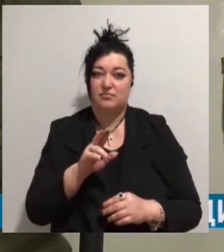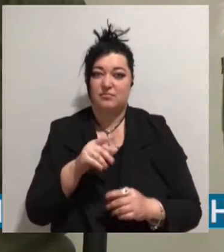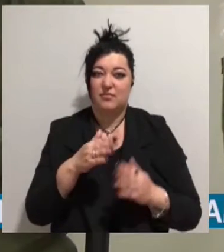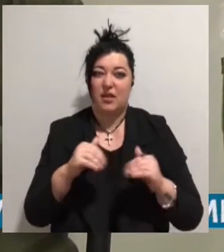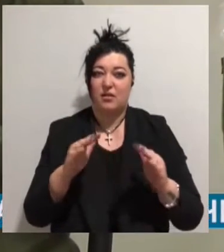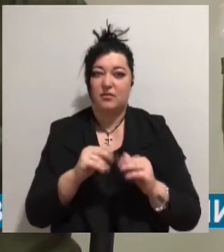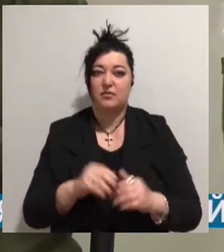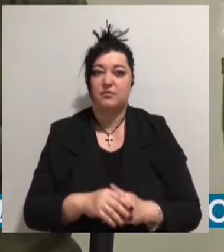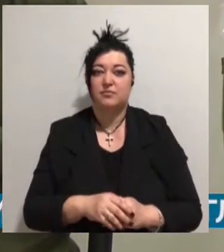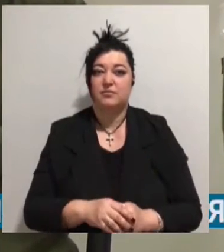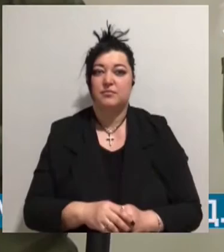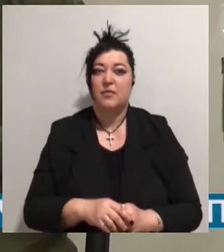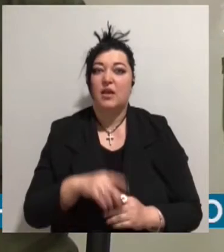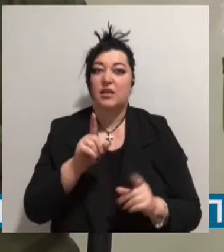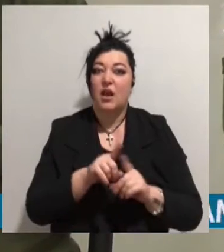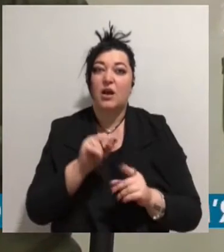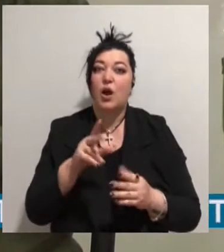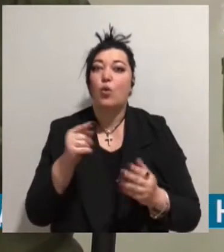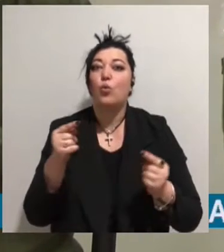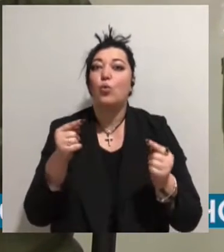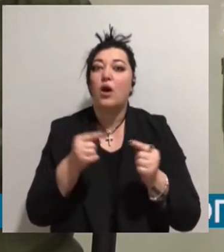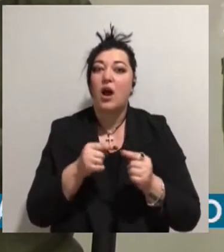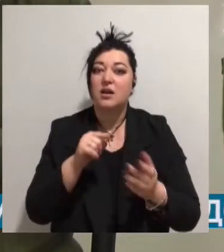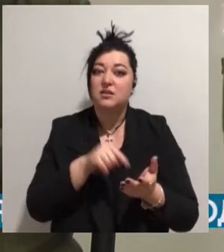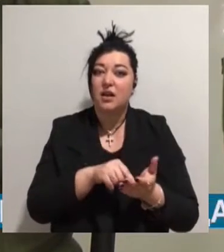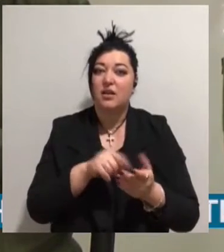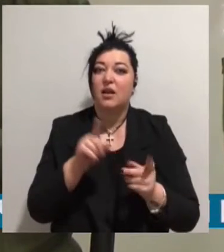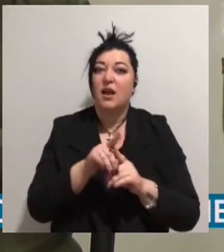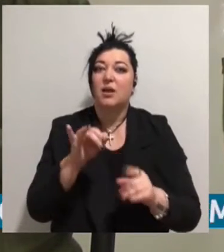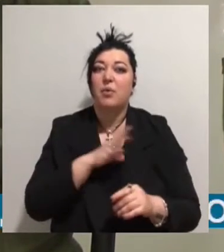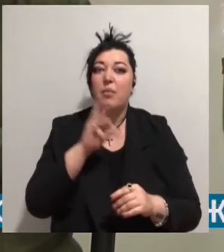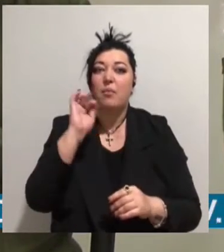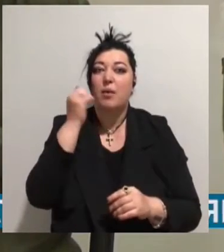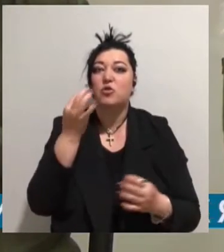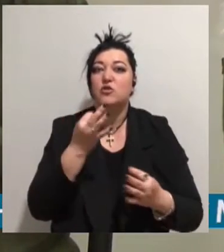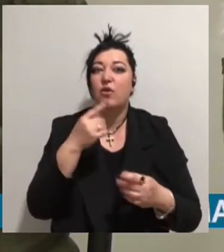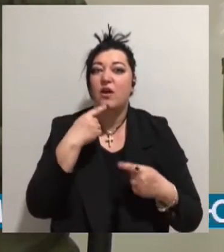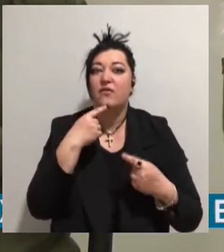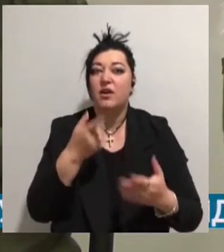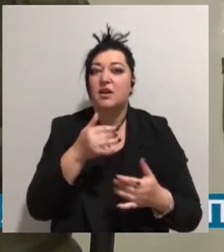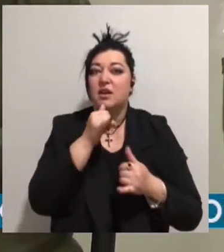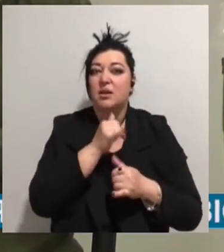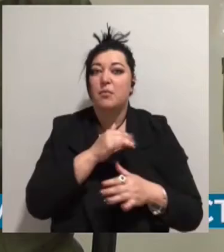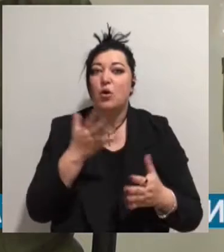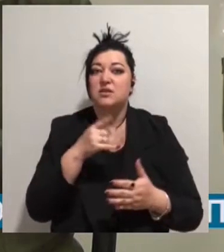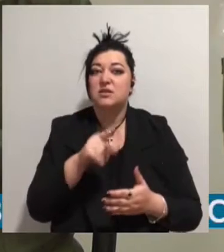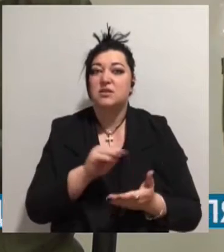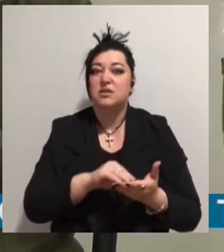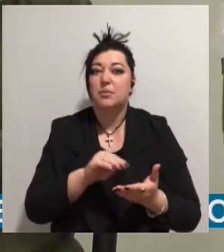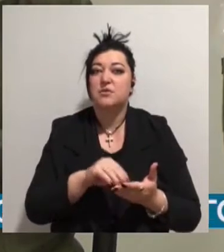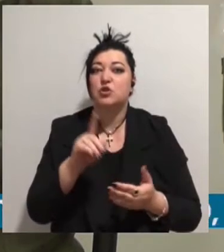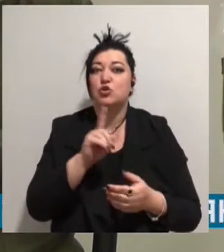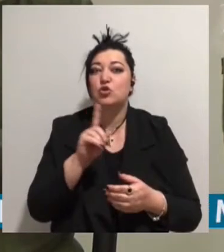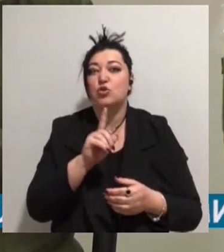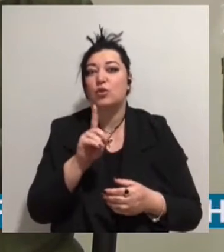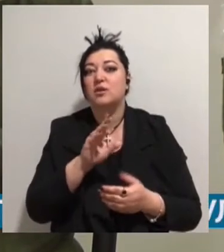осмотр. Так, як указано в протоколі, так і було. По пам'яті нічого добавити не можу. Якщо тут написано, що щось зималося і щось